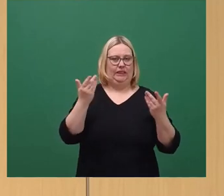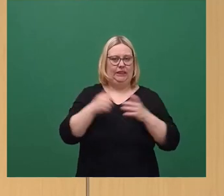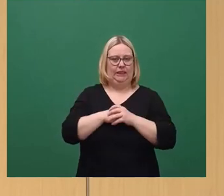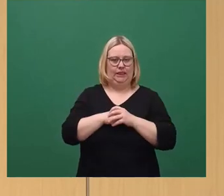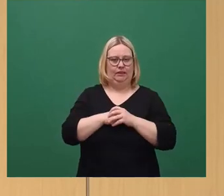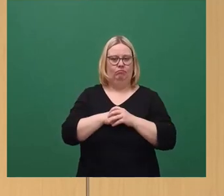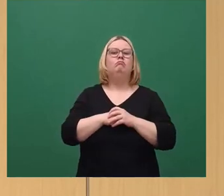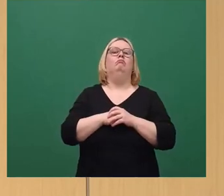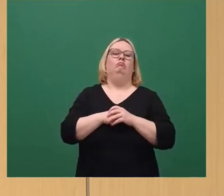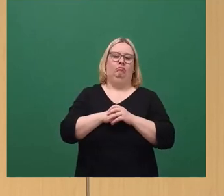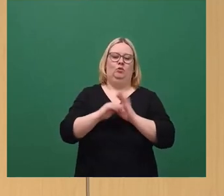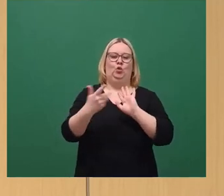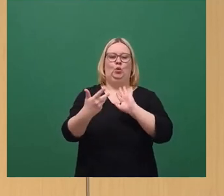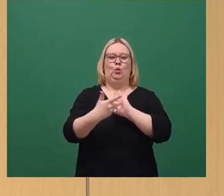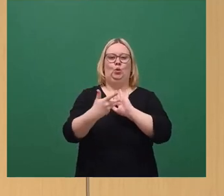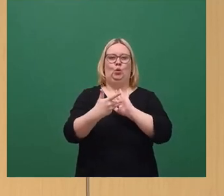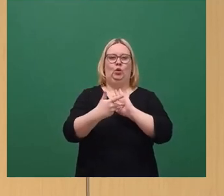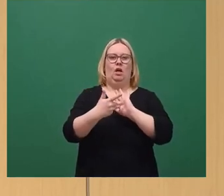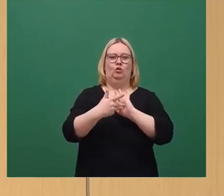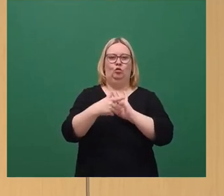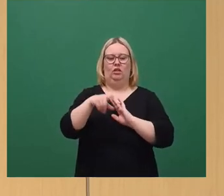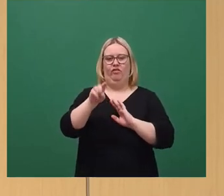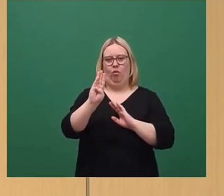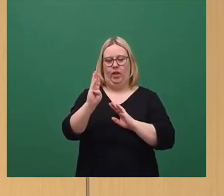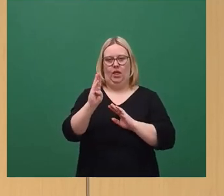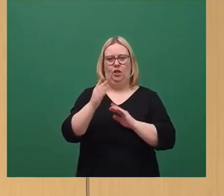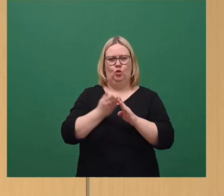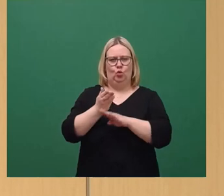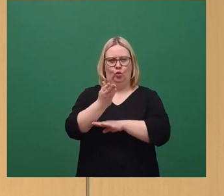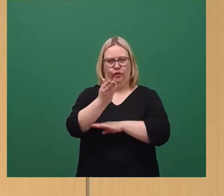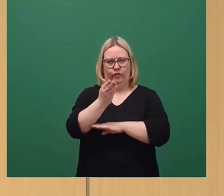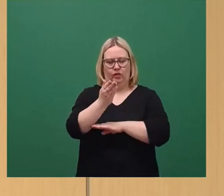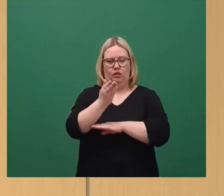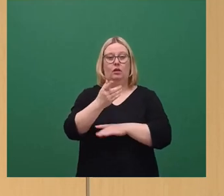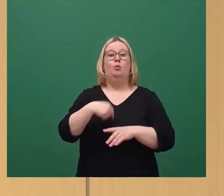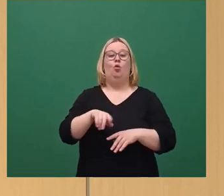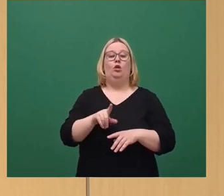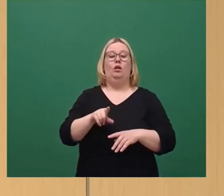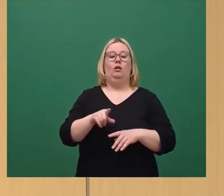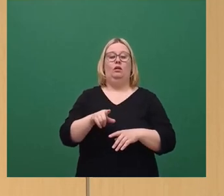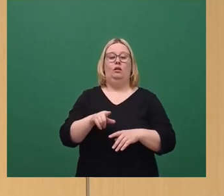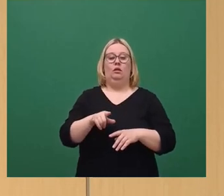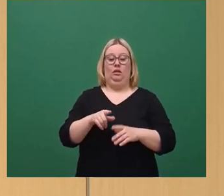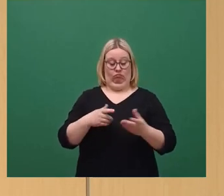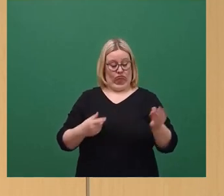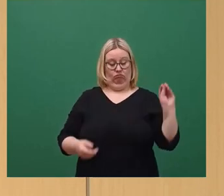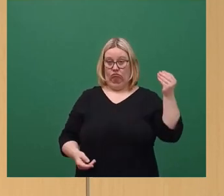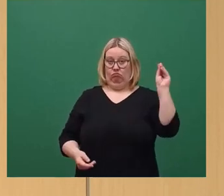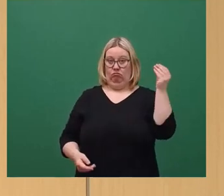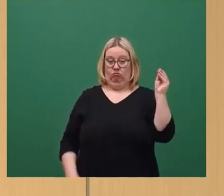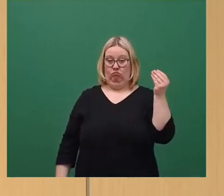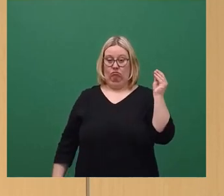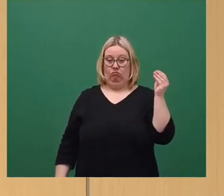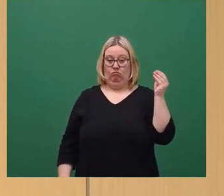reden über das Gutachten zur DVB-Zukunft. Das Gutachten zur DVB-Zukunft, das habe ich hier natürlich